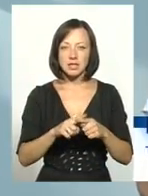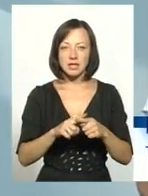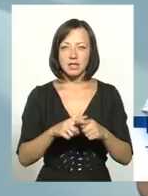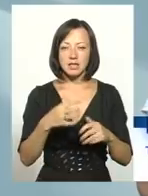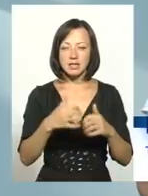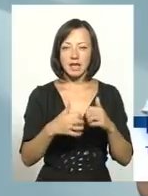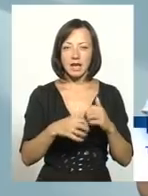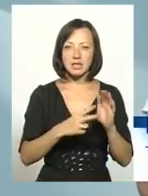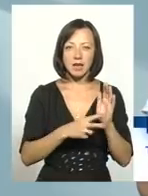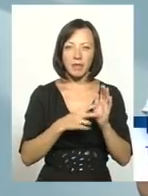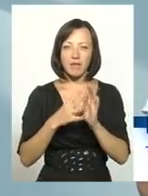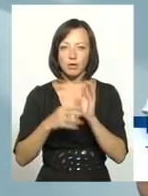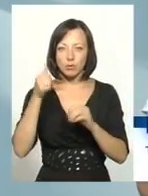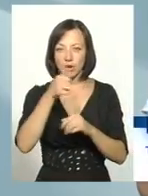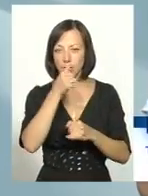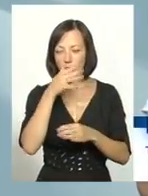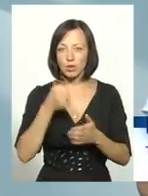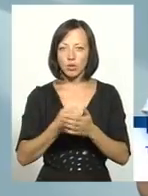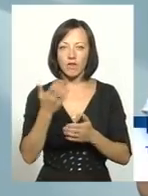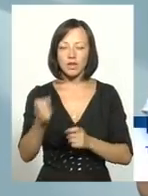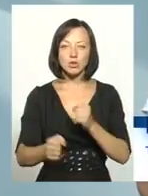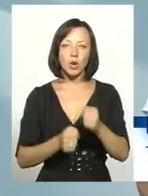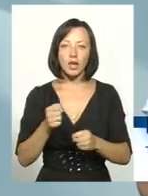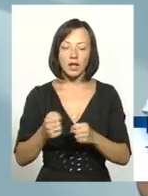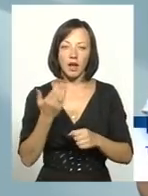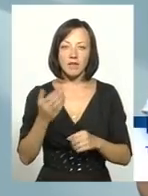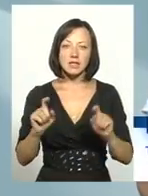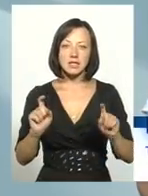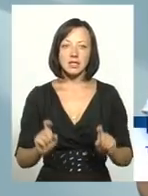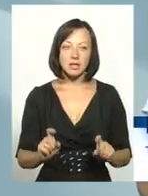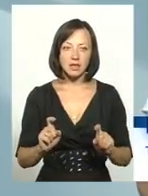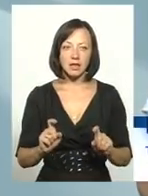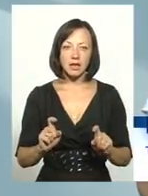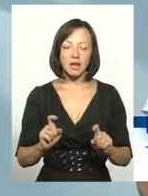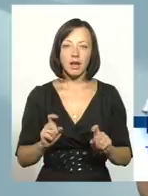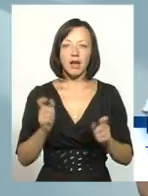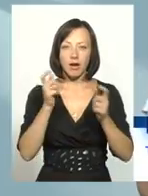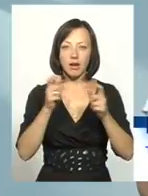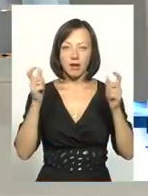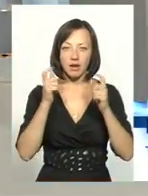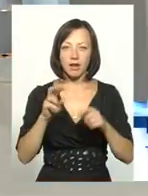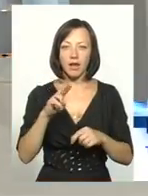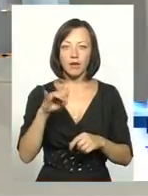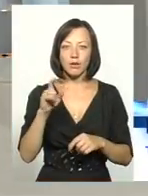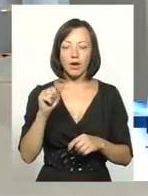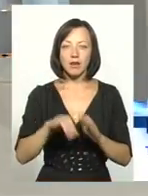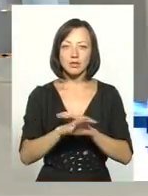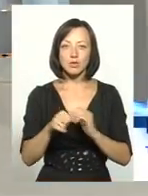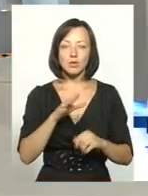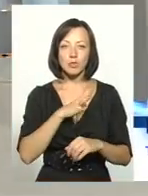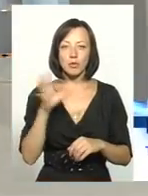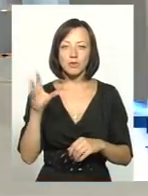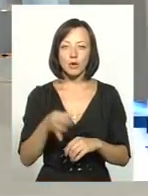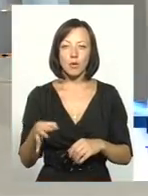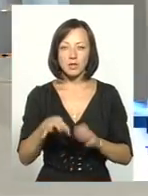70-90 років, не могли до вас добратися. Ви розумієте то? А ви сидите, натягнули ці вольські, раніше це яблукат, злотий бут. Я в усім області